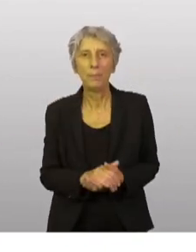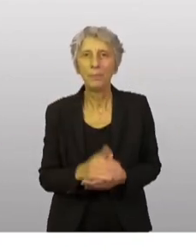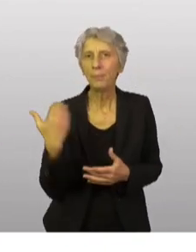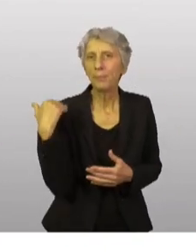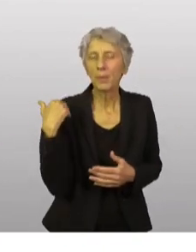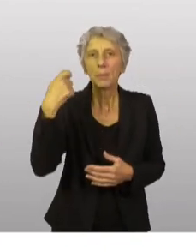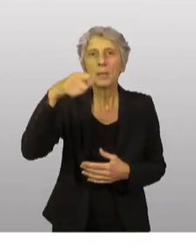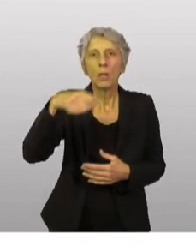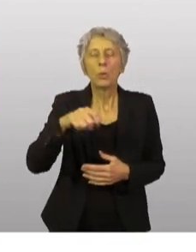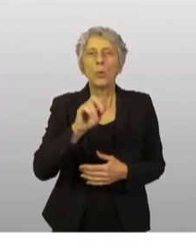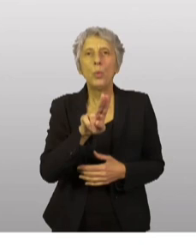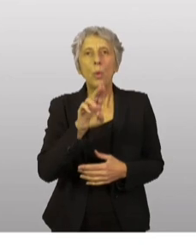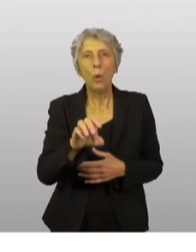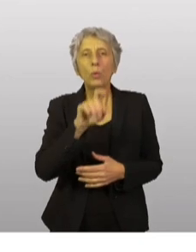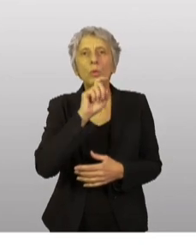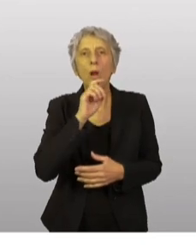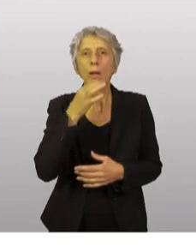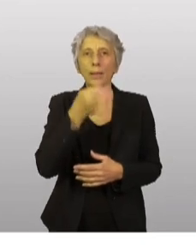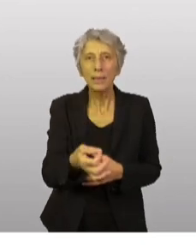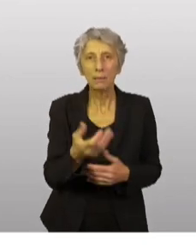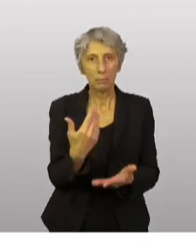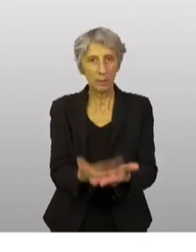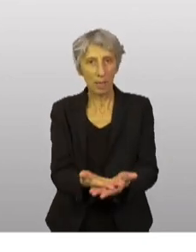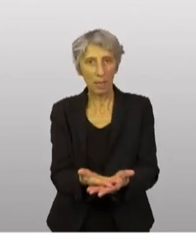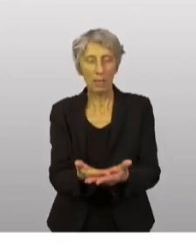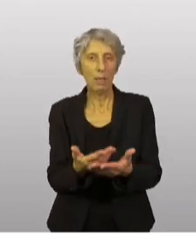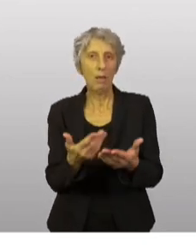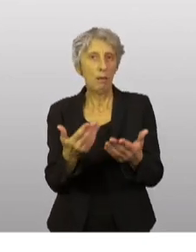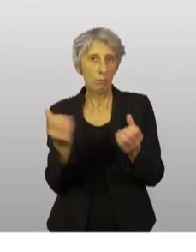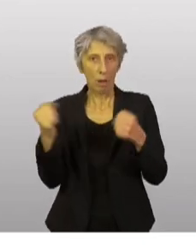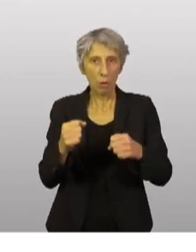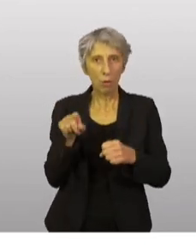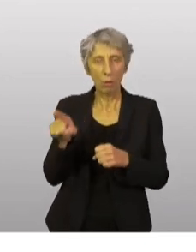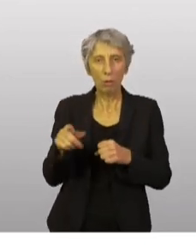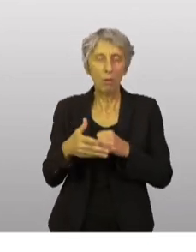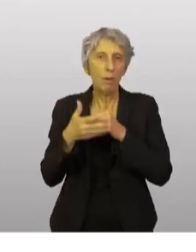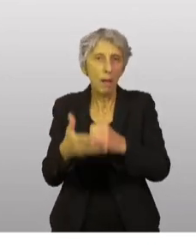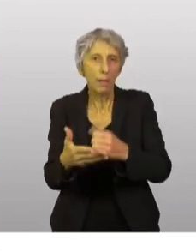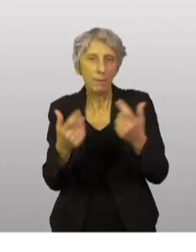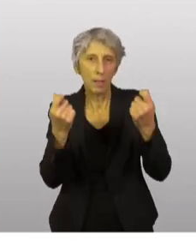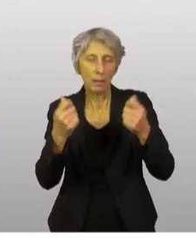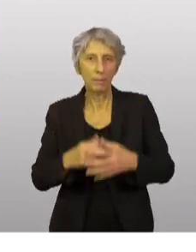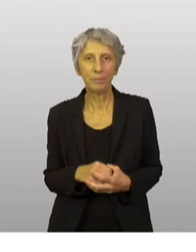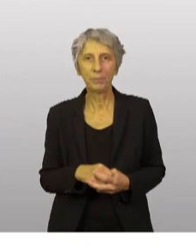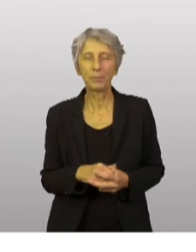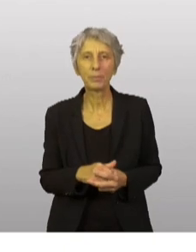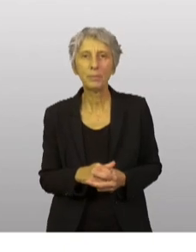européenne indiquer que celle-ci était disposée à apporter une aide financière.